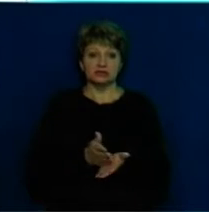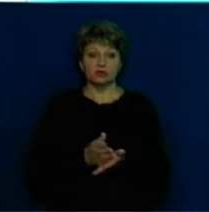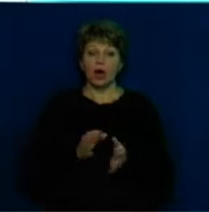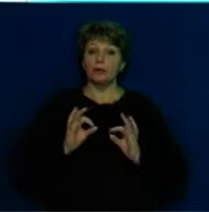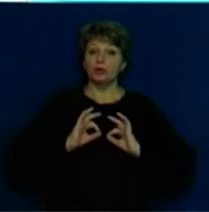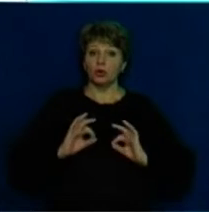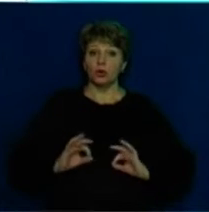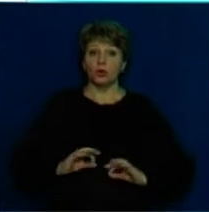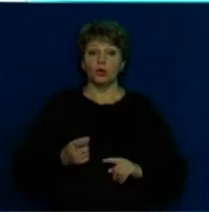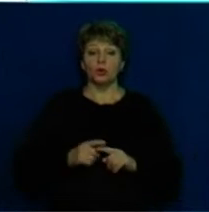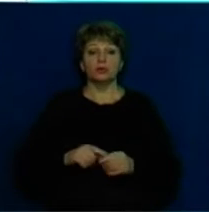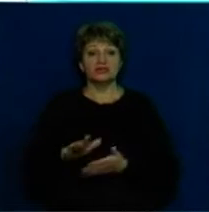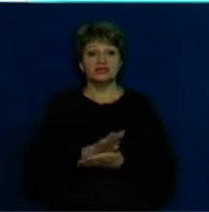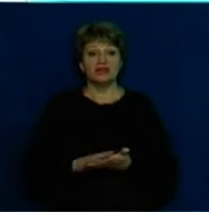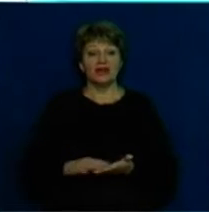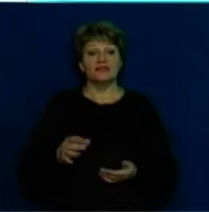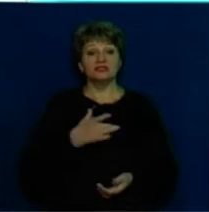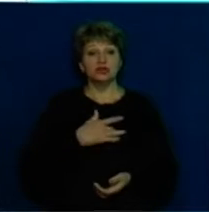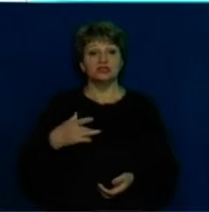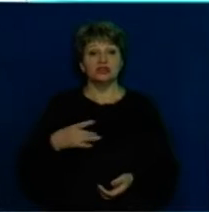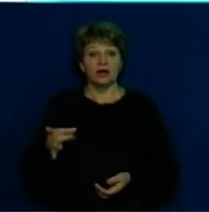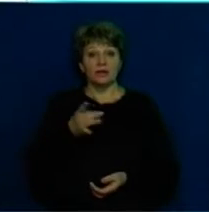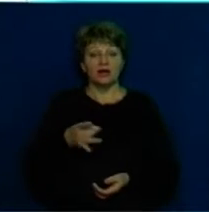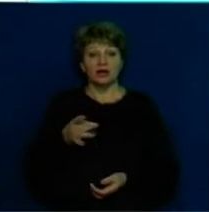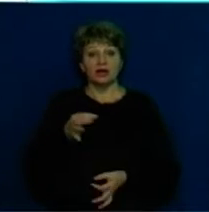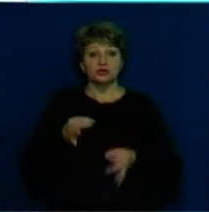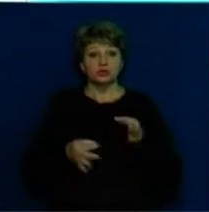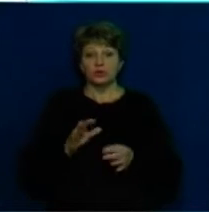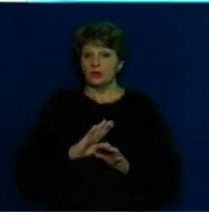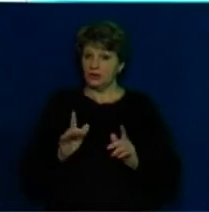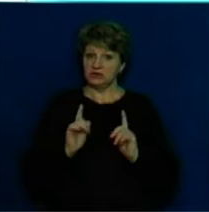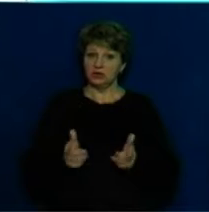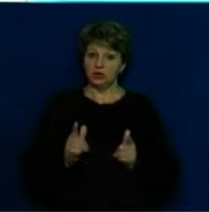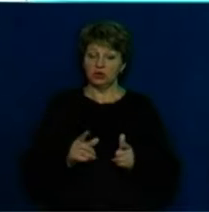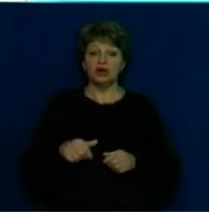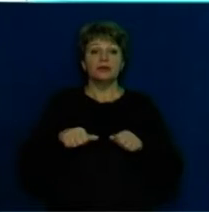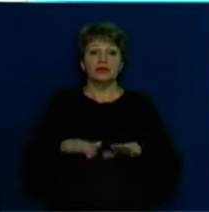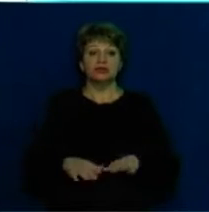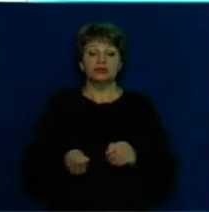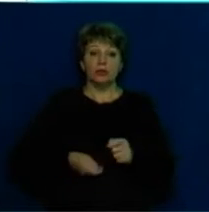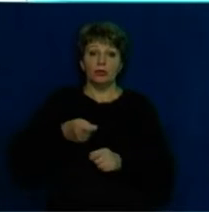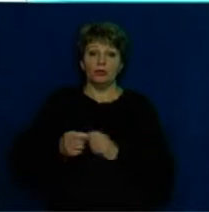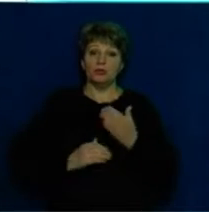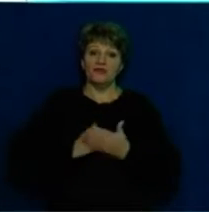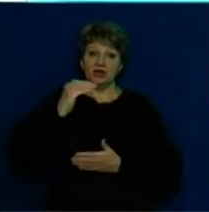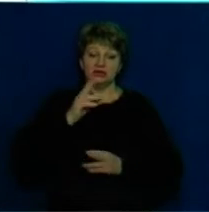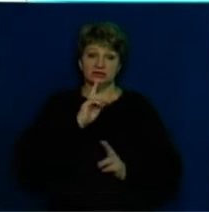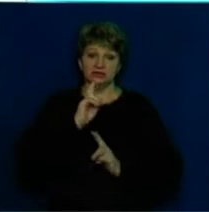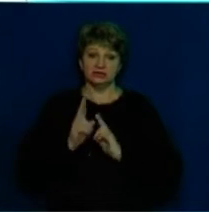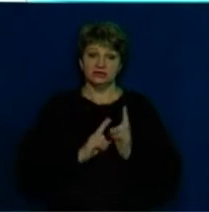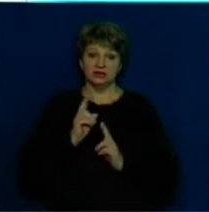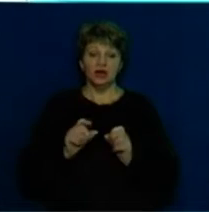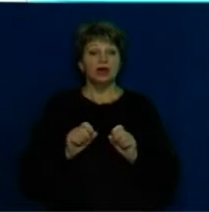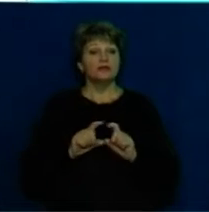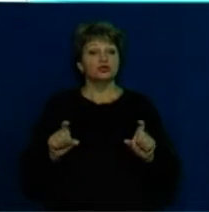прокуратура з ухвалою Соснівського райсуду Черкас не погоджується. На ці рішення подані апеляційні скарги. У